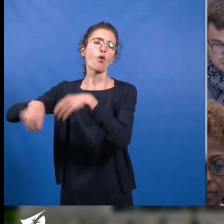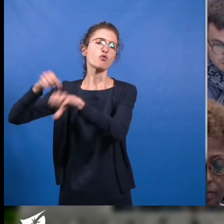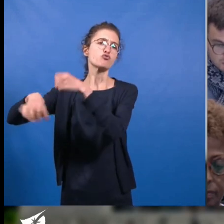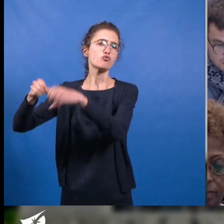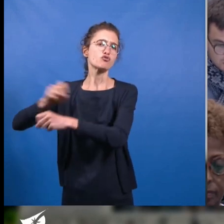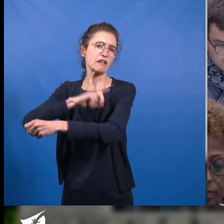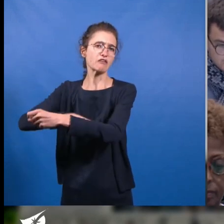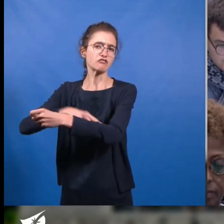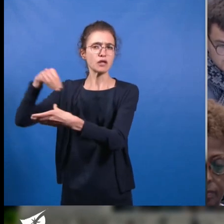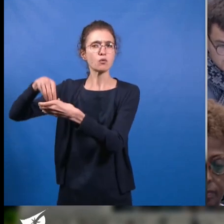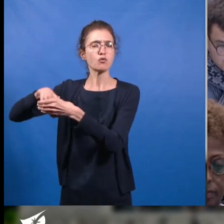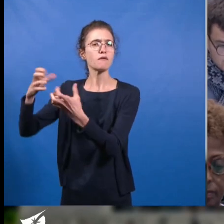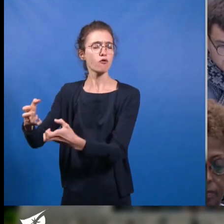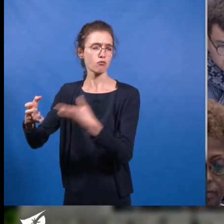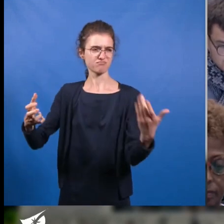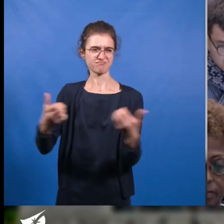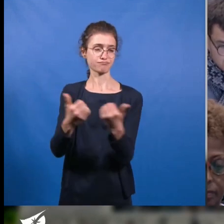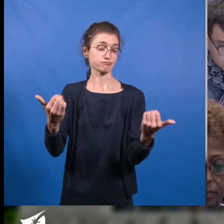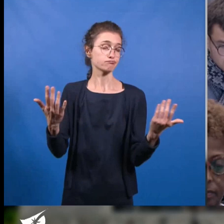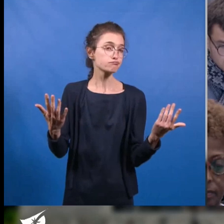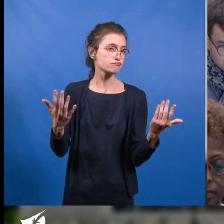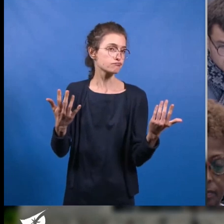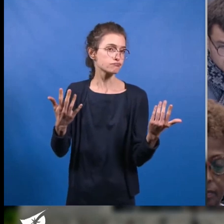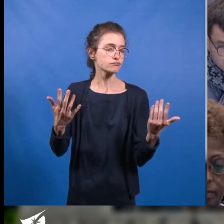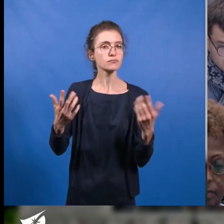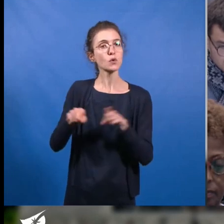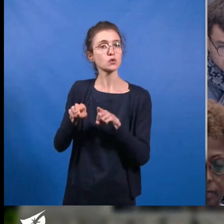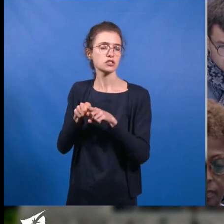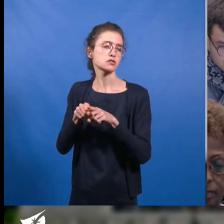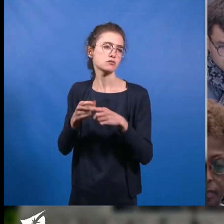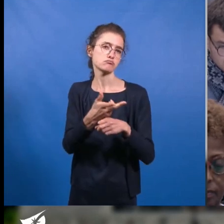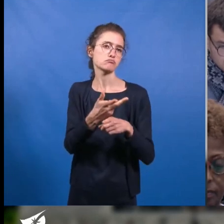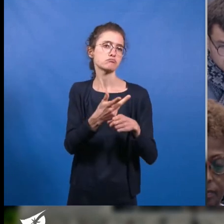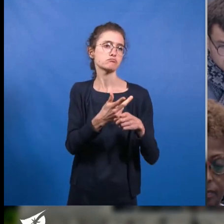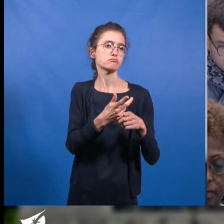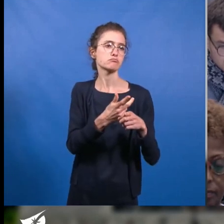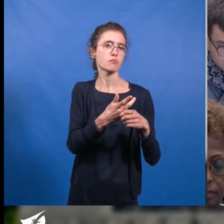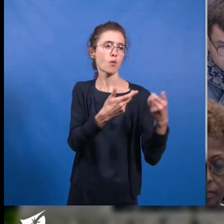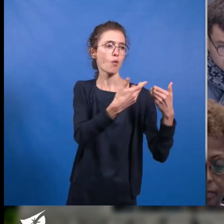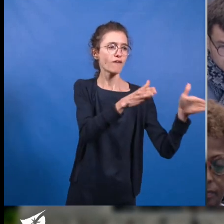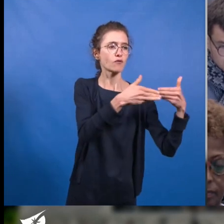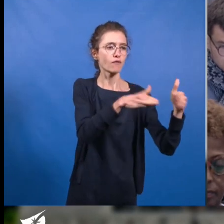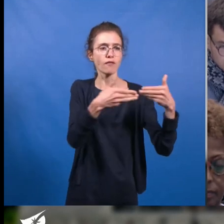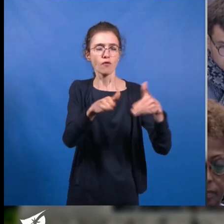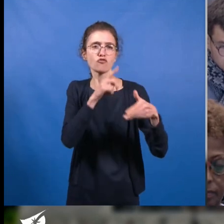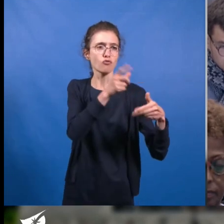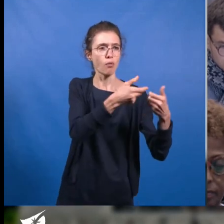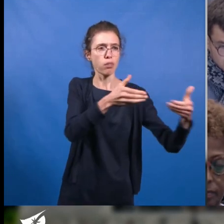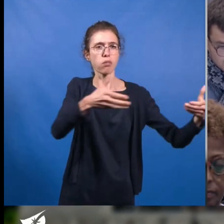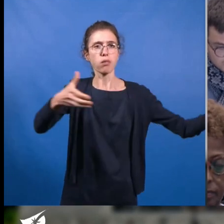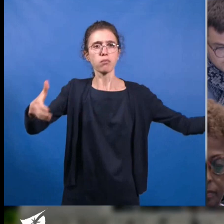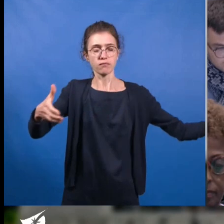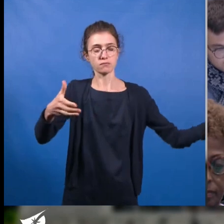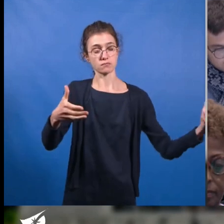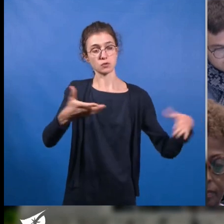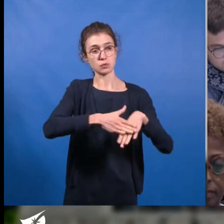avec toutes les mesures que nous prenons par ailleurs. D'autant qu'augmenter indéfiniment les jours et horaires d'ouverture ne changera pas la situation